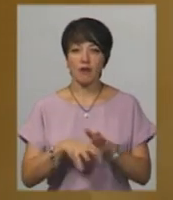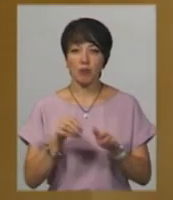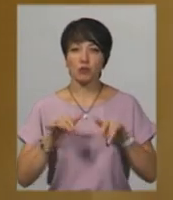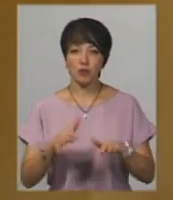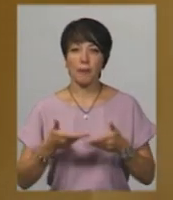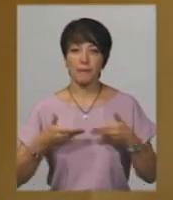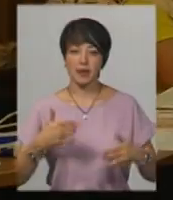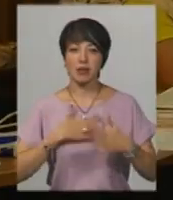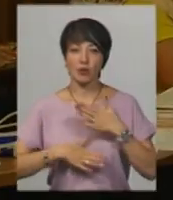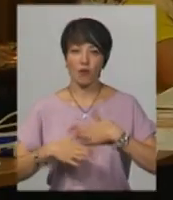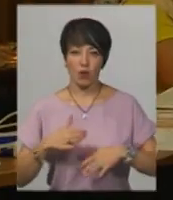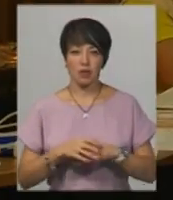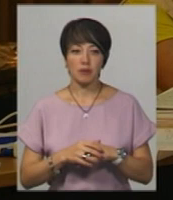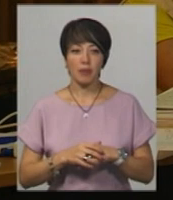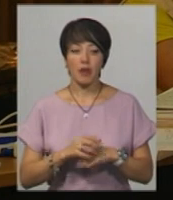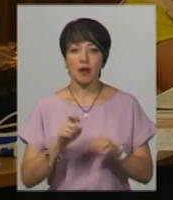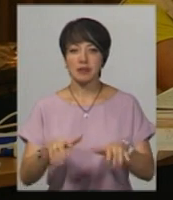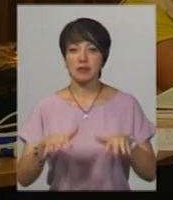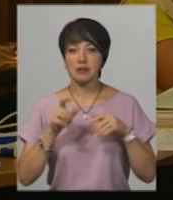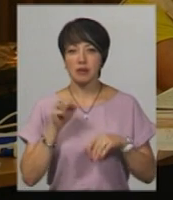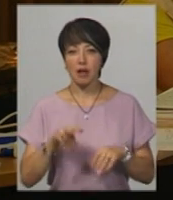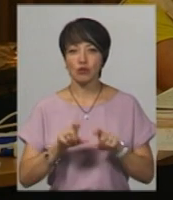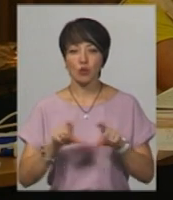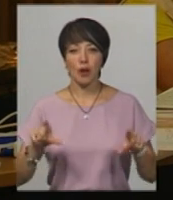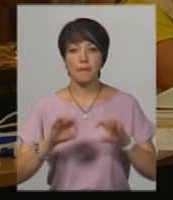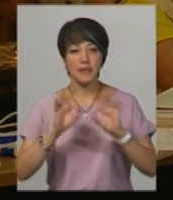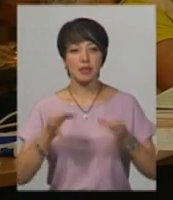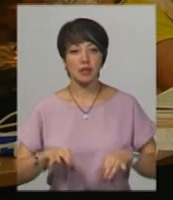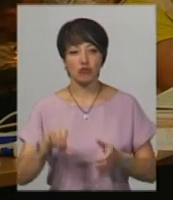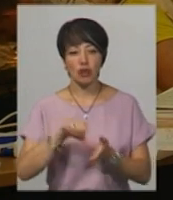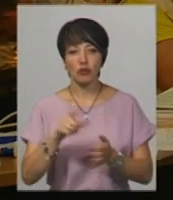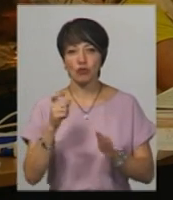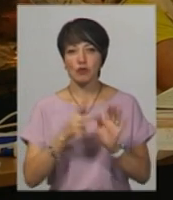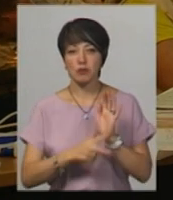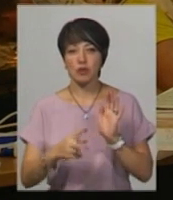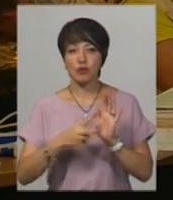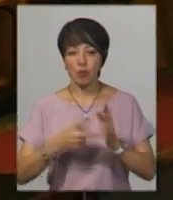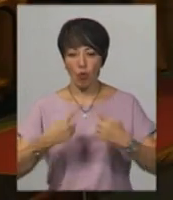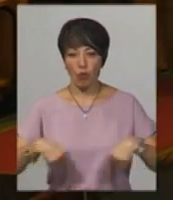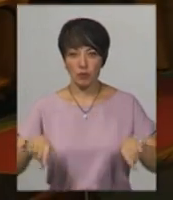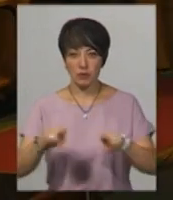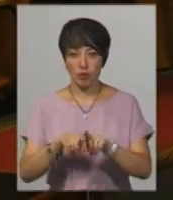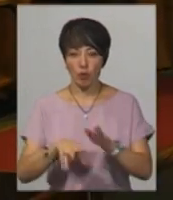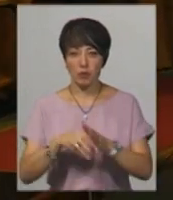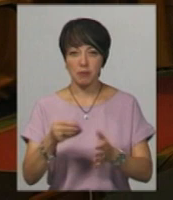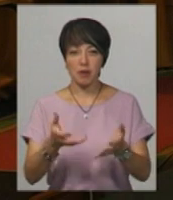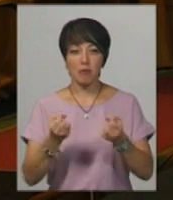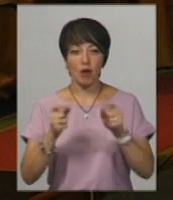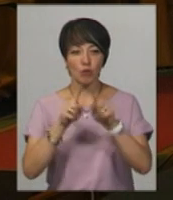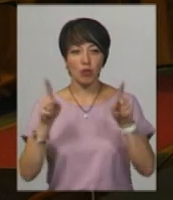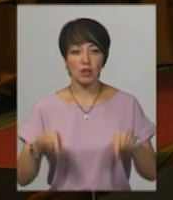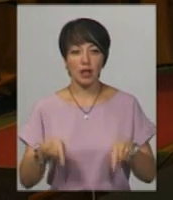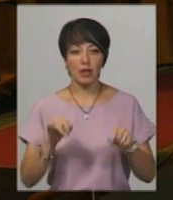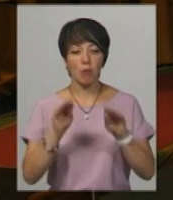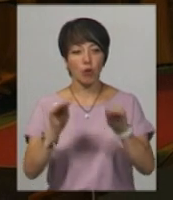процесом ми задоволені. В актовій залі Хмельницької дитячої школи мистецтв члени 187-ї окружної виборчої комісії приймають бюлетені